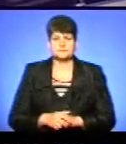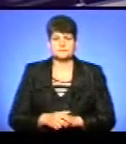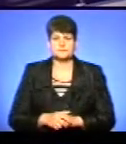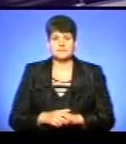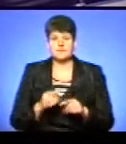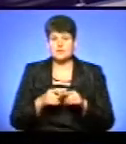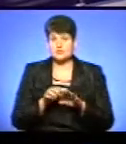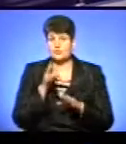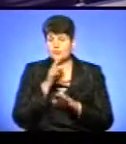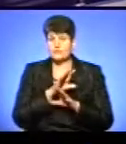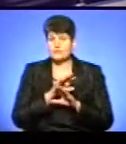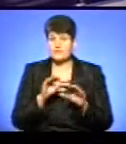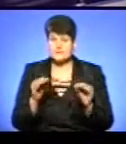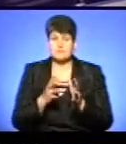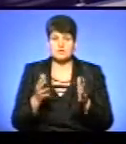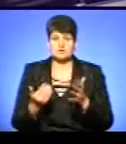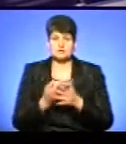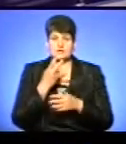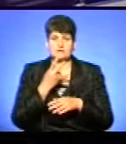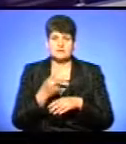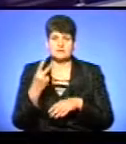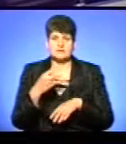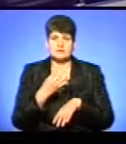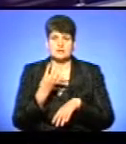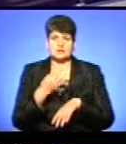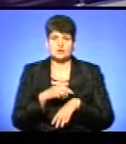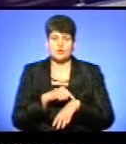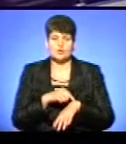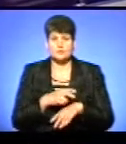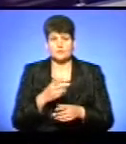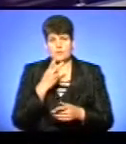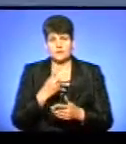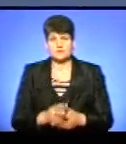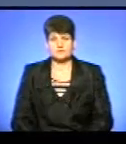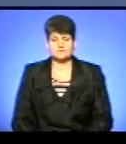І на цю пору у мене все. Більше новин дивіться о 20.40. Побачимось!